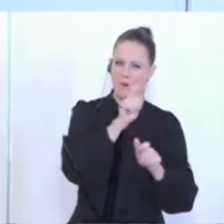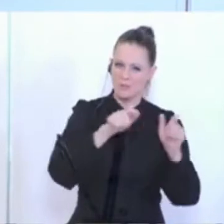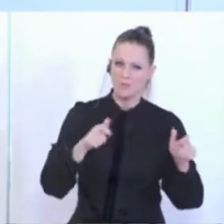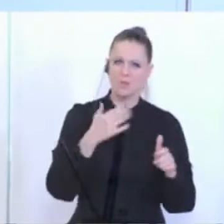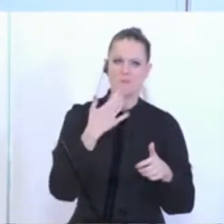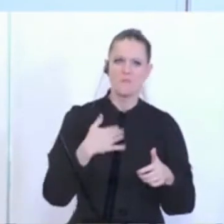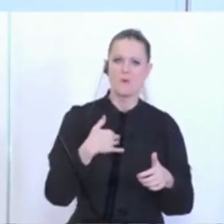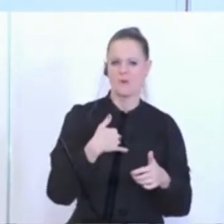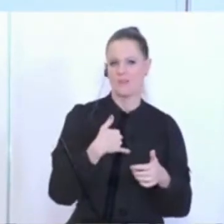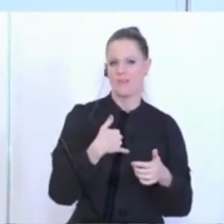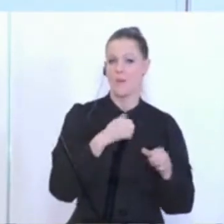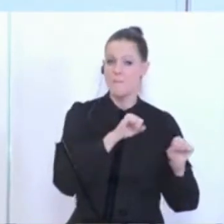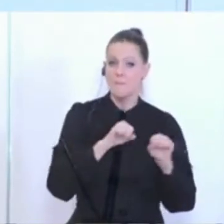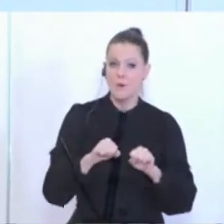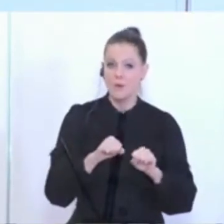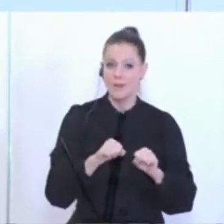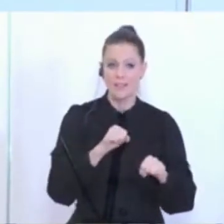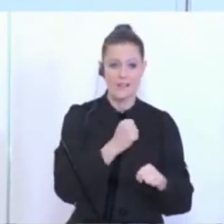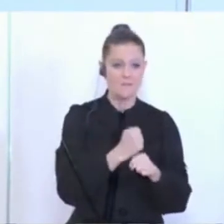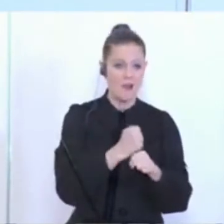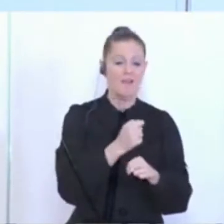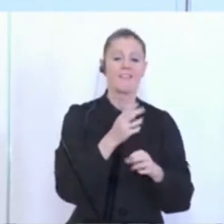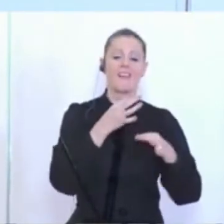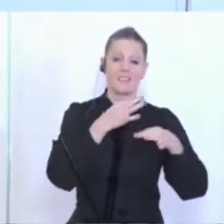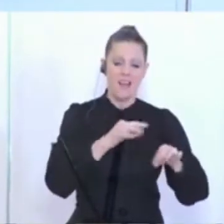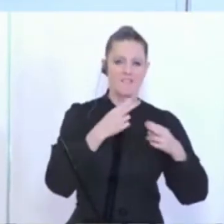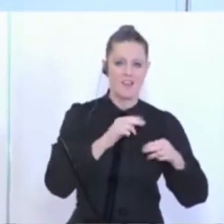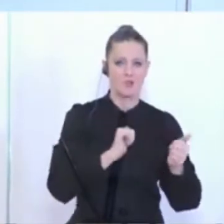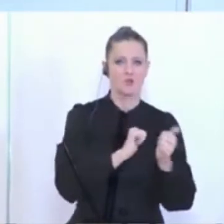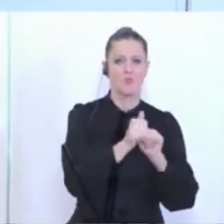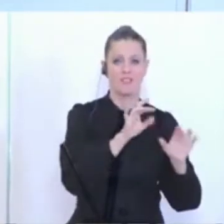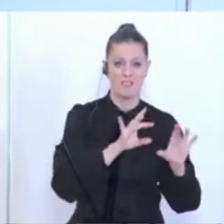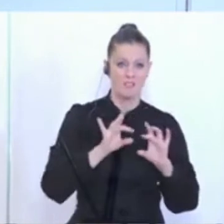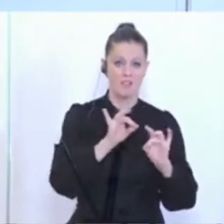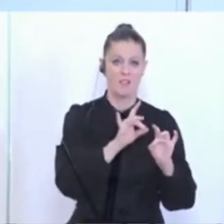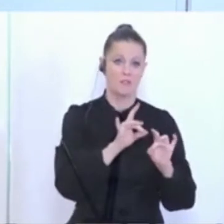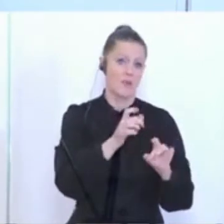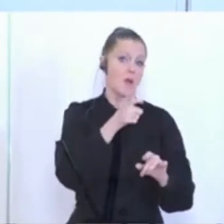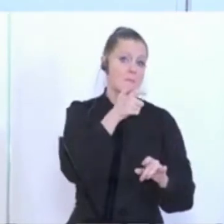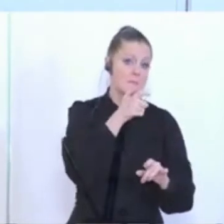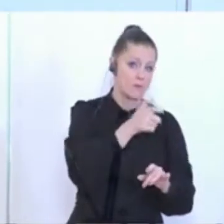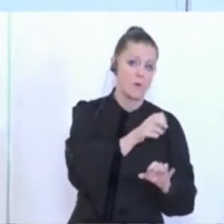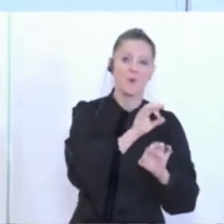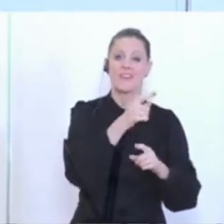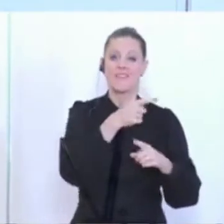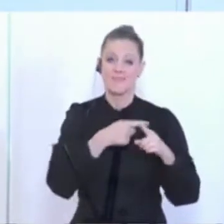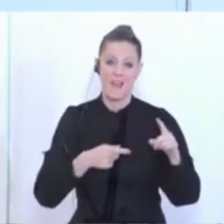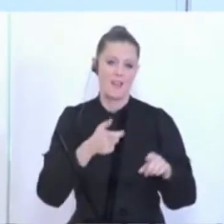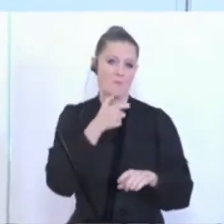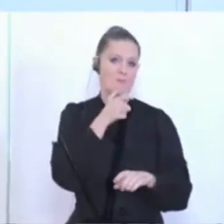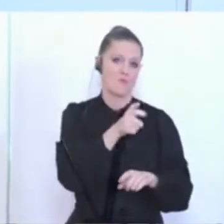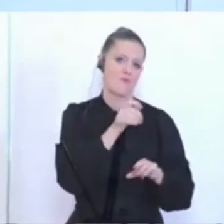wollen, hier sich entsprechend zu betätigen und für viele ist es auch eine berufliche oder zumindest eine relevante teilberufliche